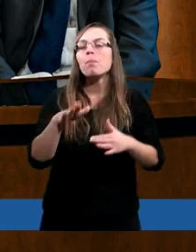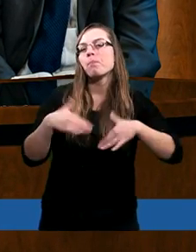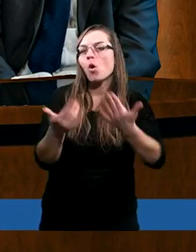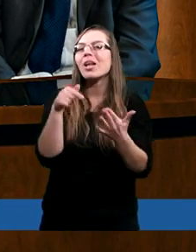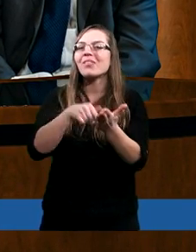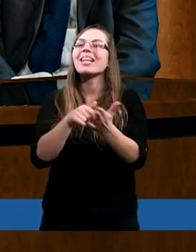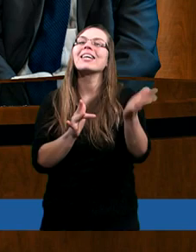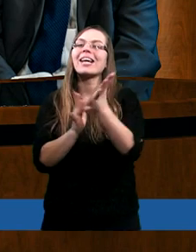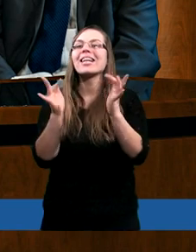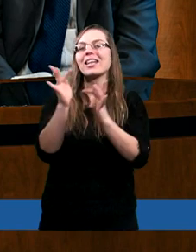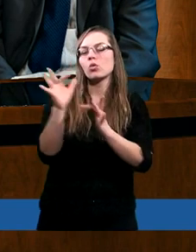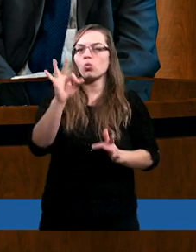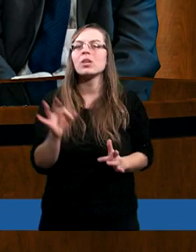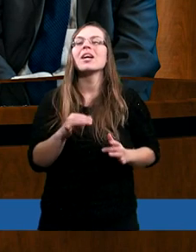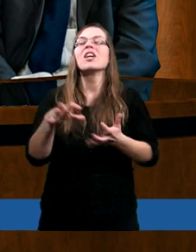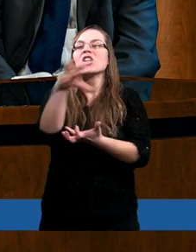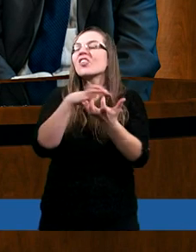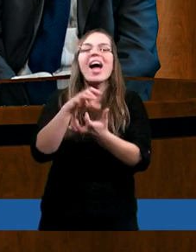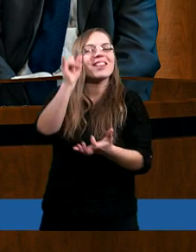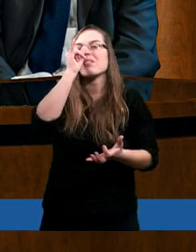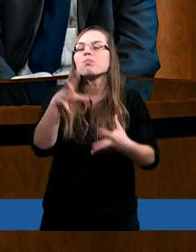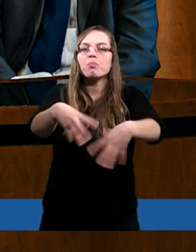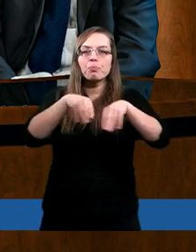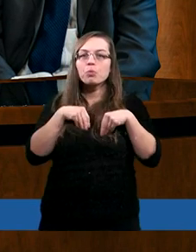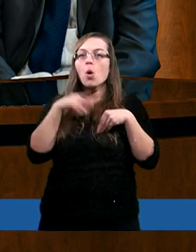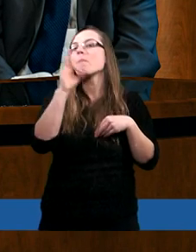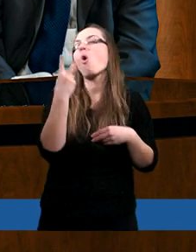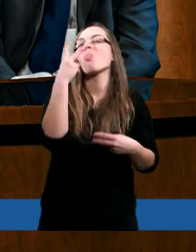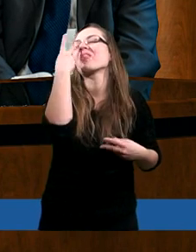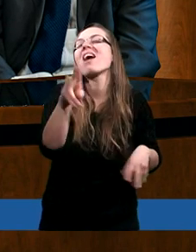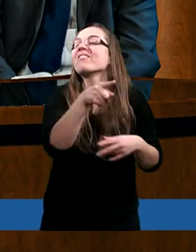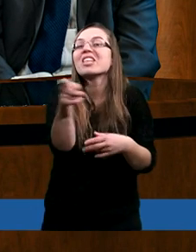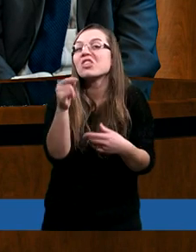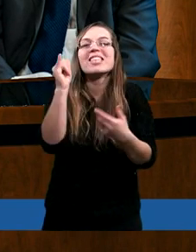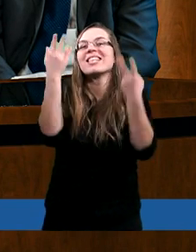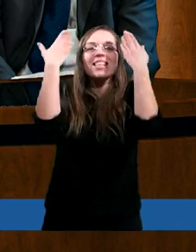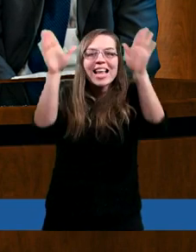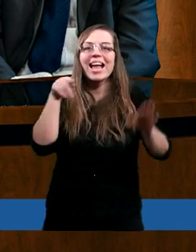wtedy Chrystus. Świat przyjąć go nie może, bo go nie widzi i nie zna.